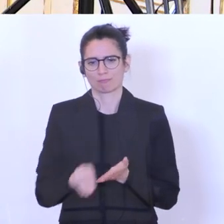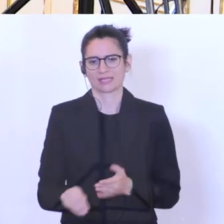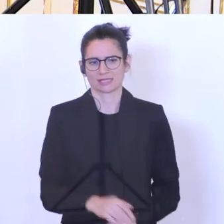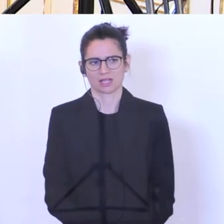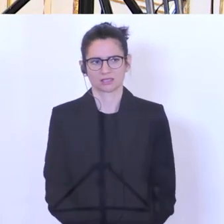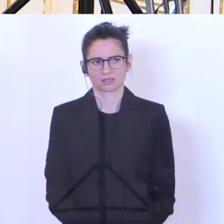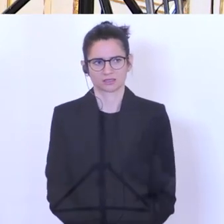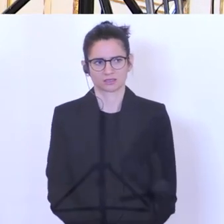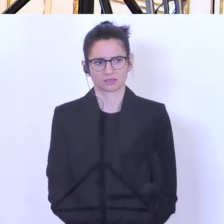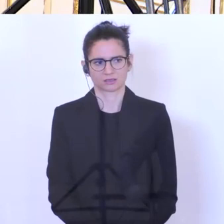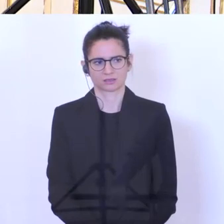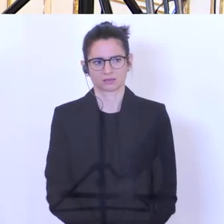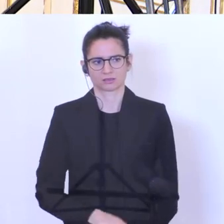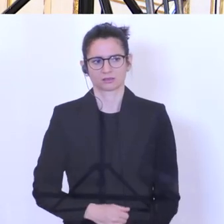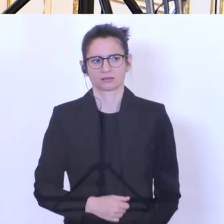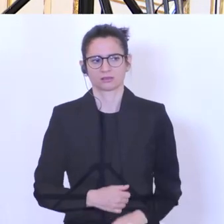ausgezahlt?